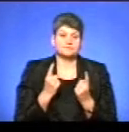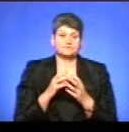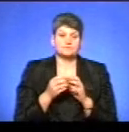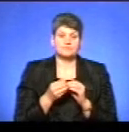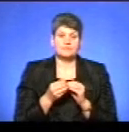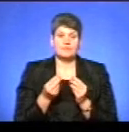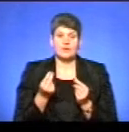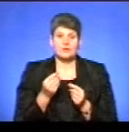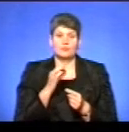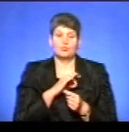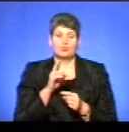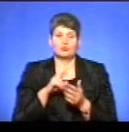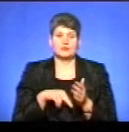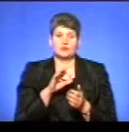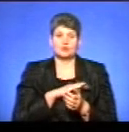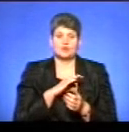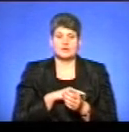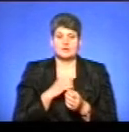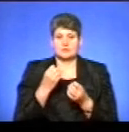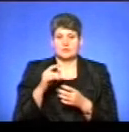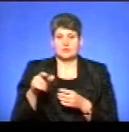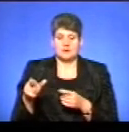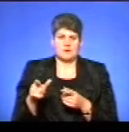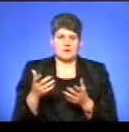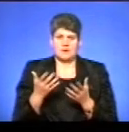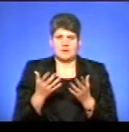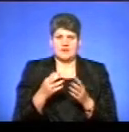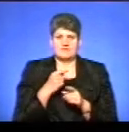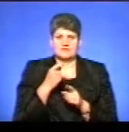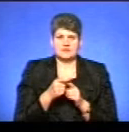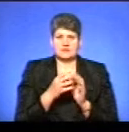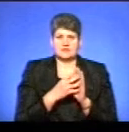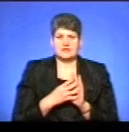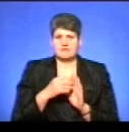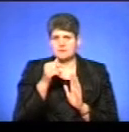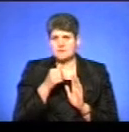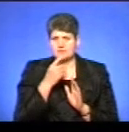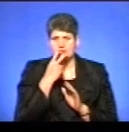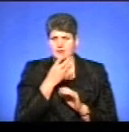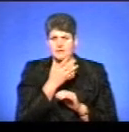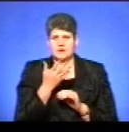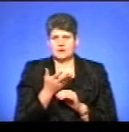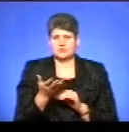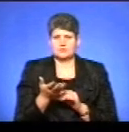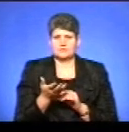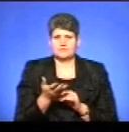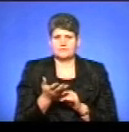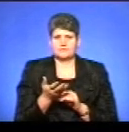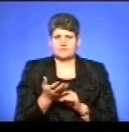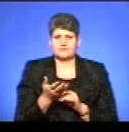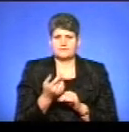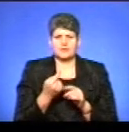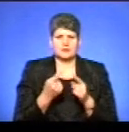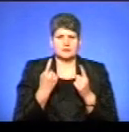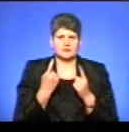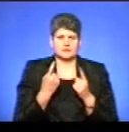податку на доходи з фізичних осіб. Разом з тим, і у звіті за 9 місяців ми не побачили такого